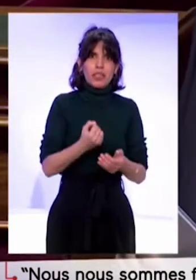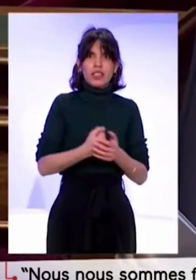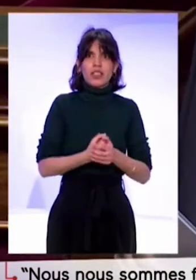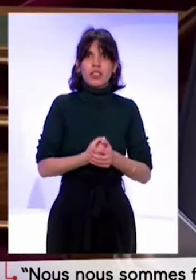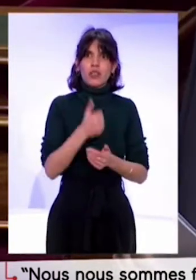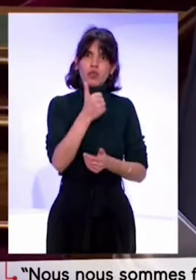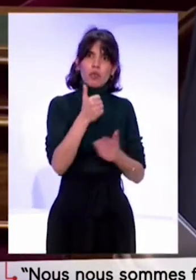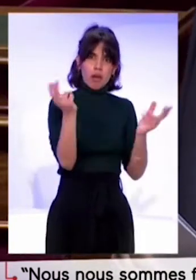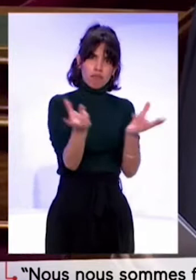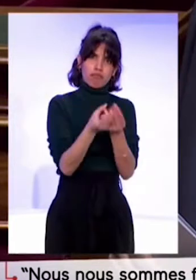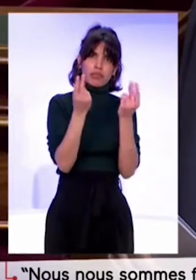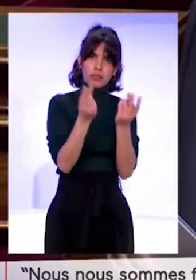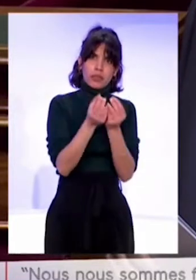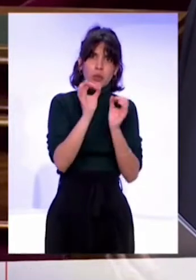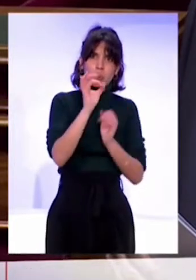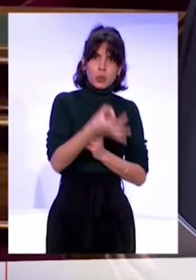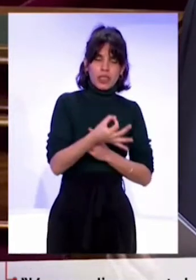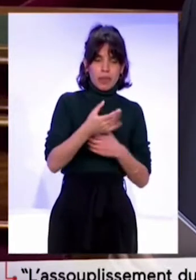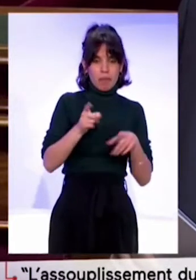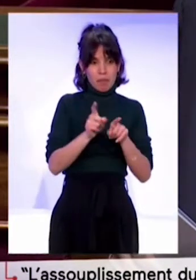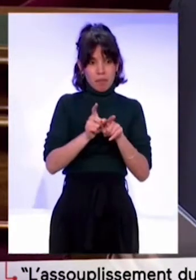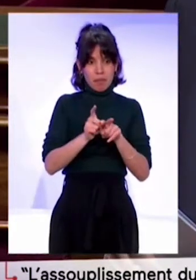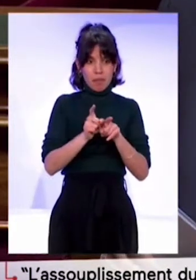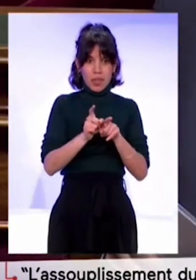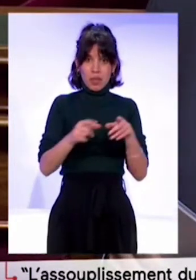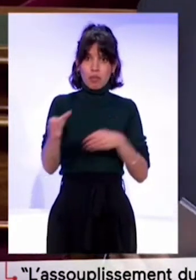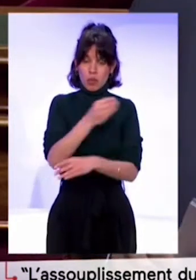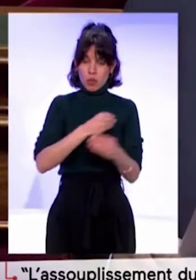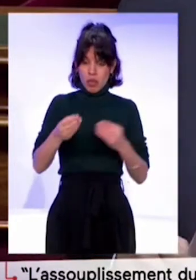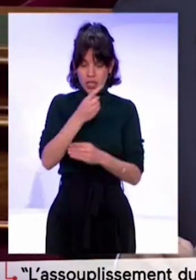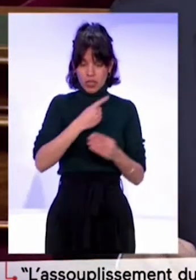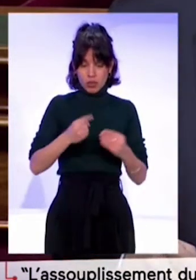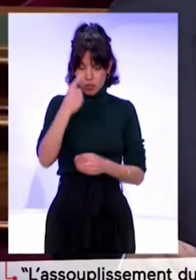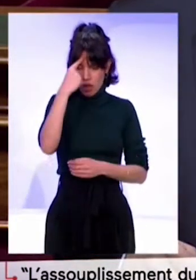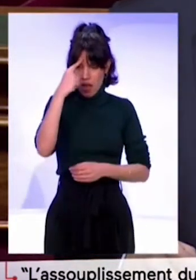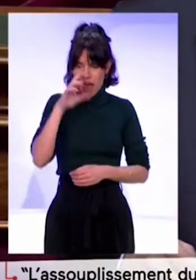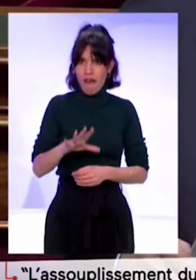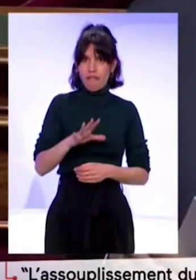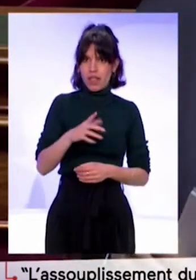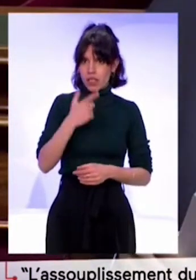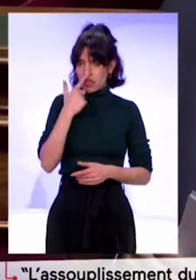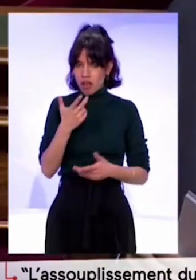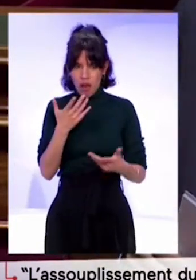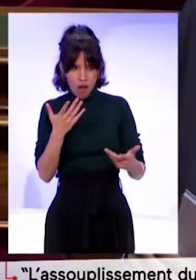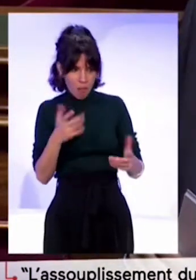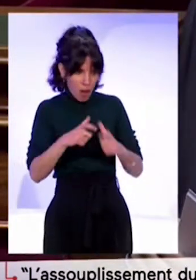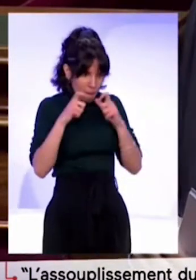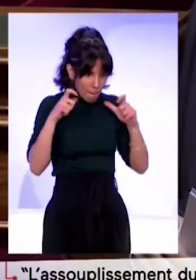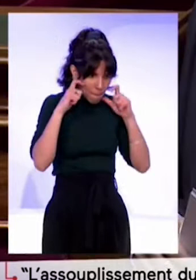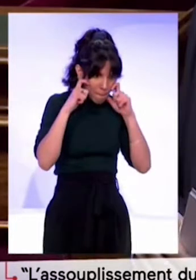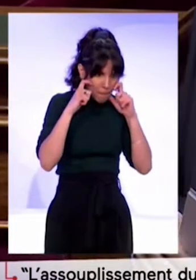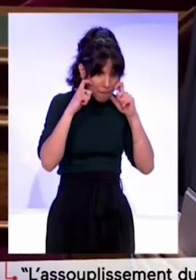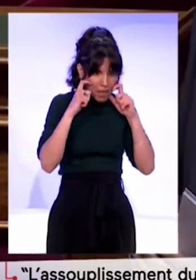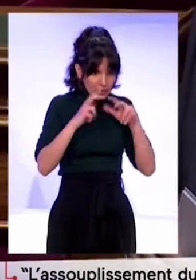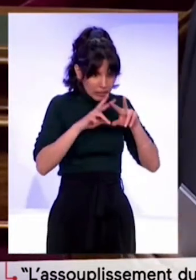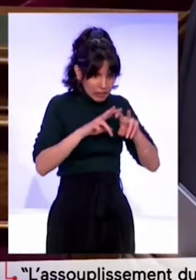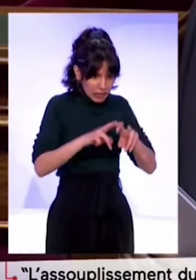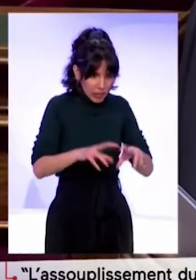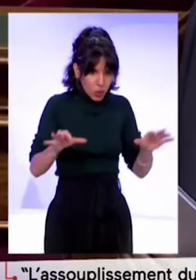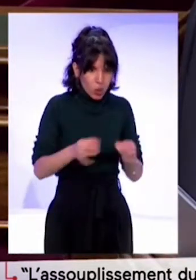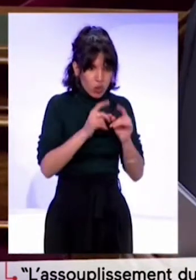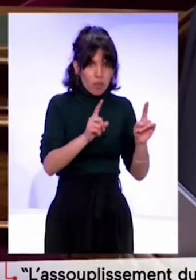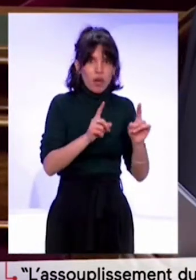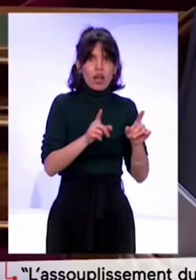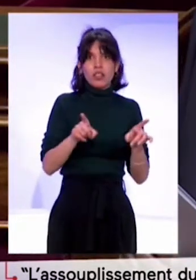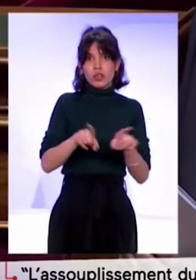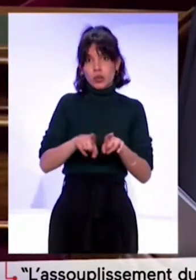apporté des explications. Mais l'opinion publique, au moment où on a encore des difficultés à trouver des masques dans certains endroits, et